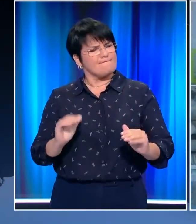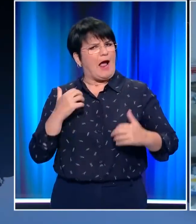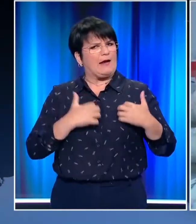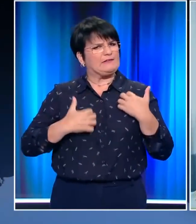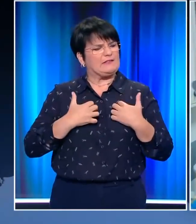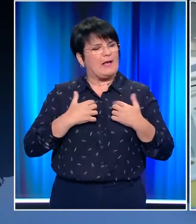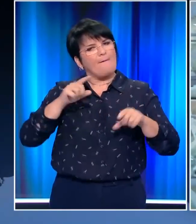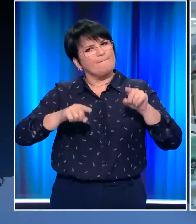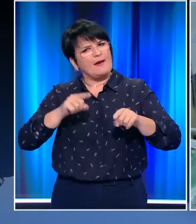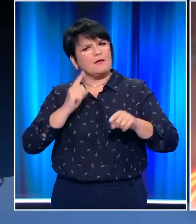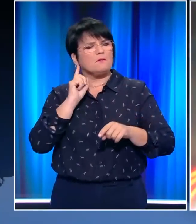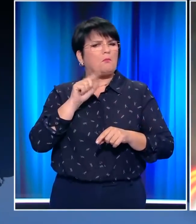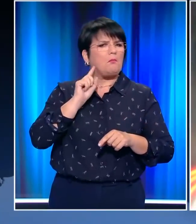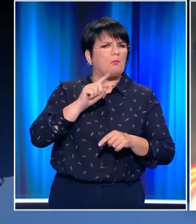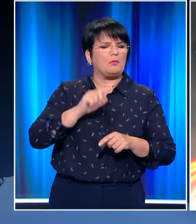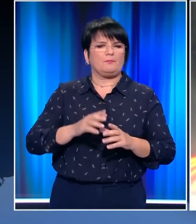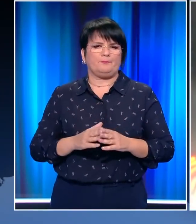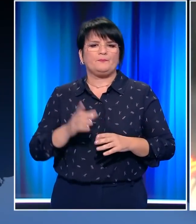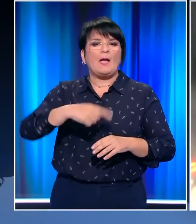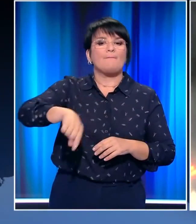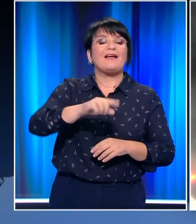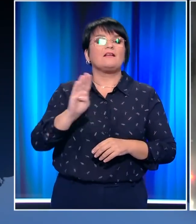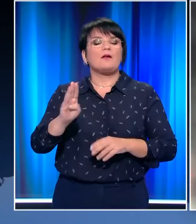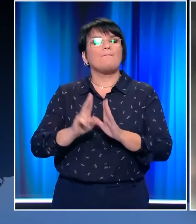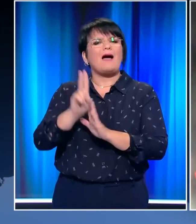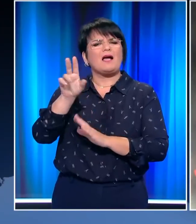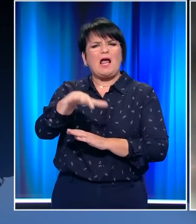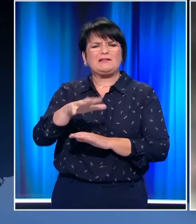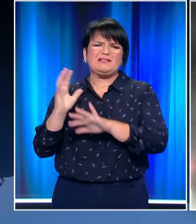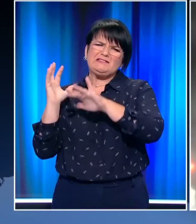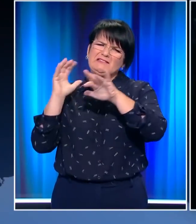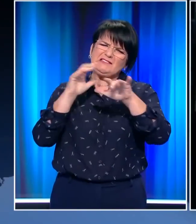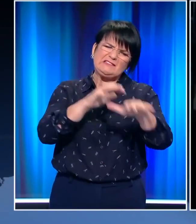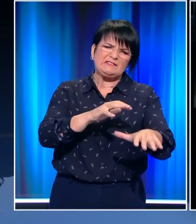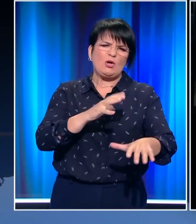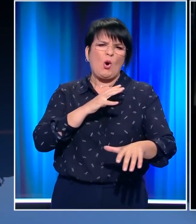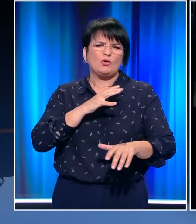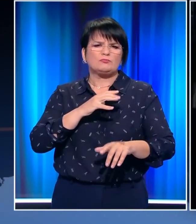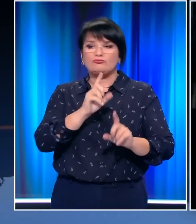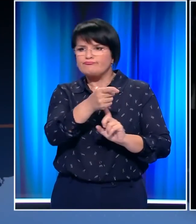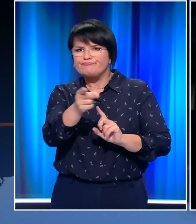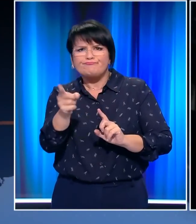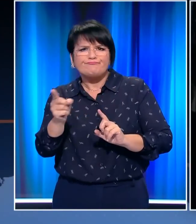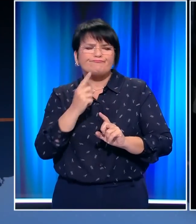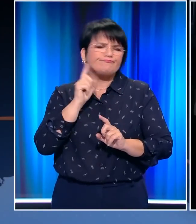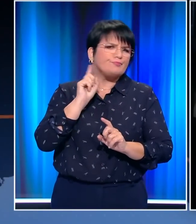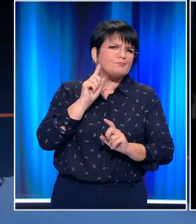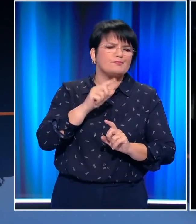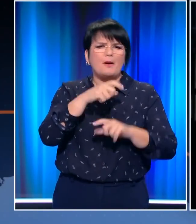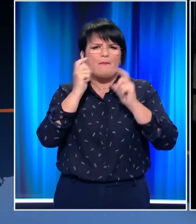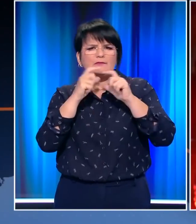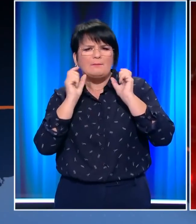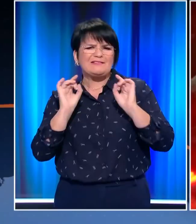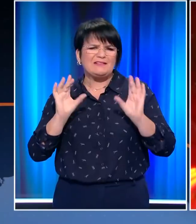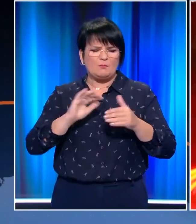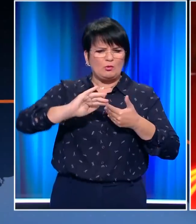κάποιοι φαίνεται να τους αγνούν. Στην πλατεία Βαρνάβα στο Παγκράτη γινόταν το αδιαχώρητο. Παρά τις συστάσεις πολλοί ήταν εκείνοι που μαζεύτηκαν